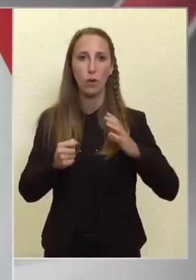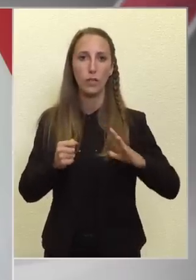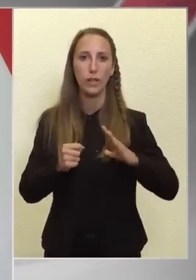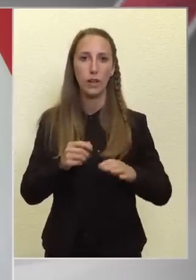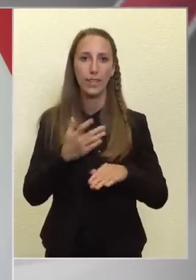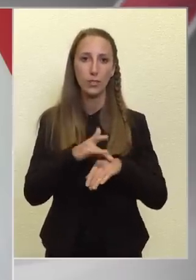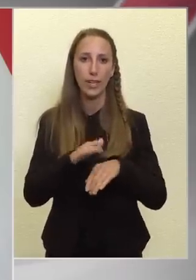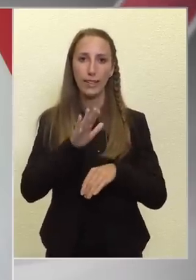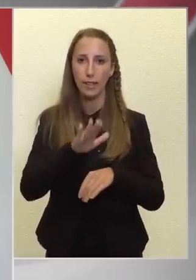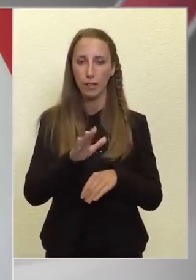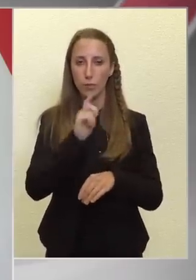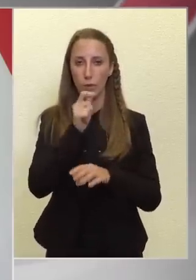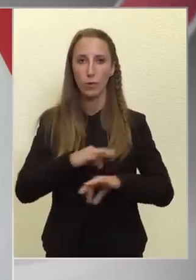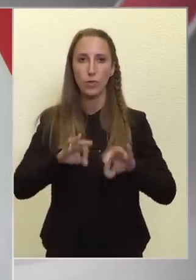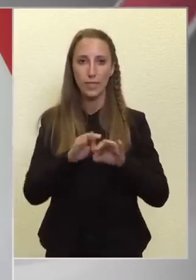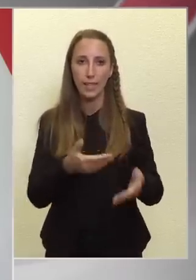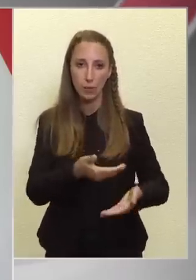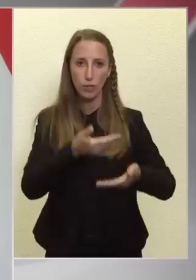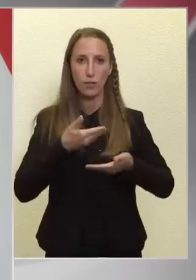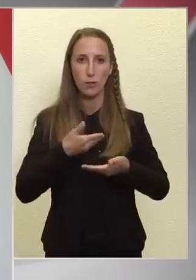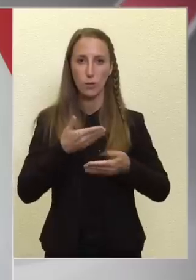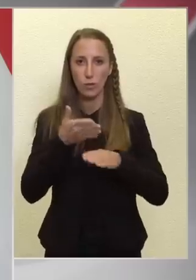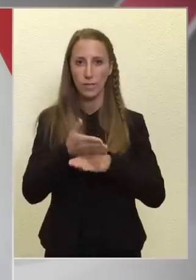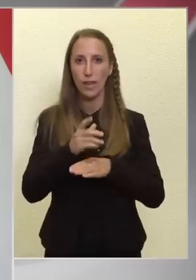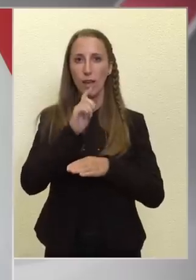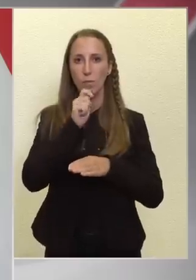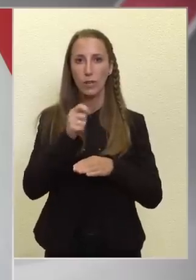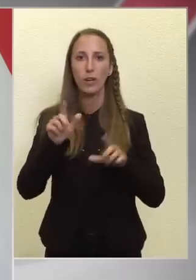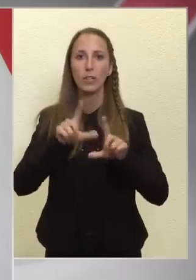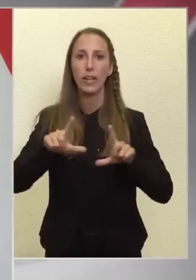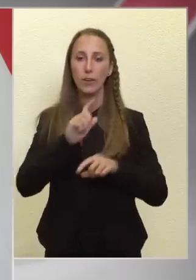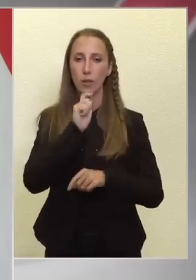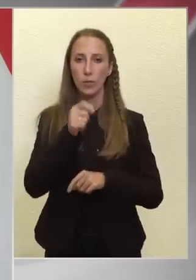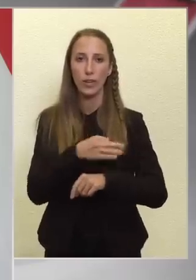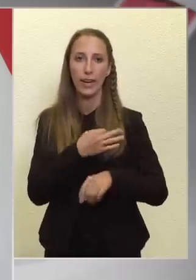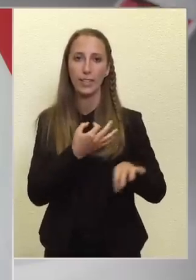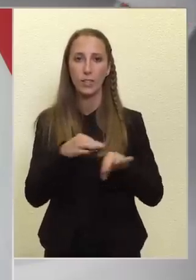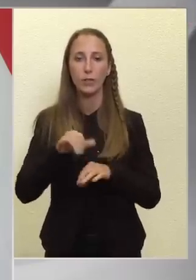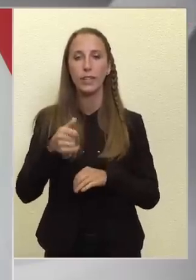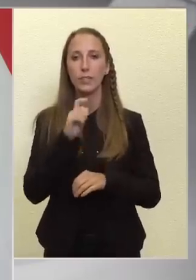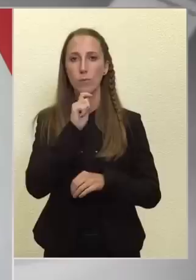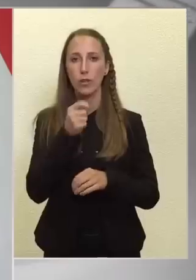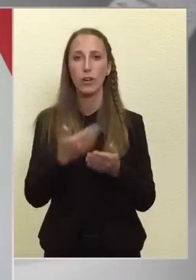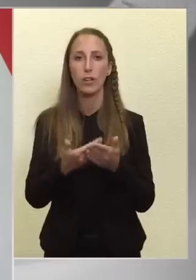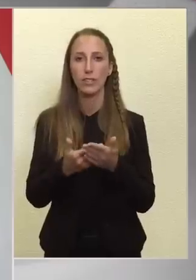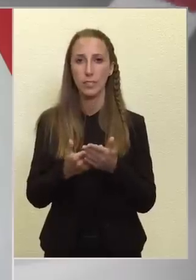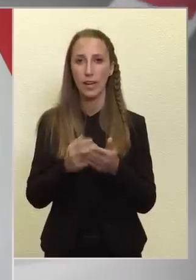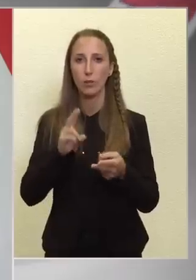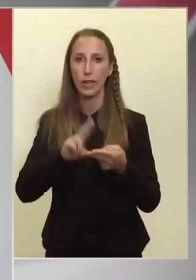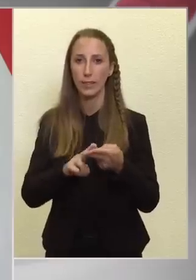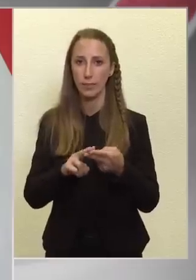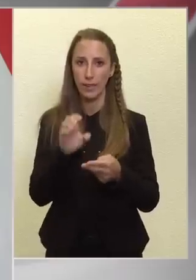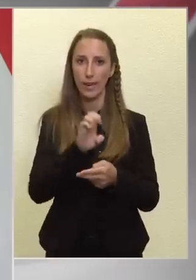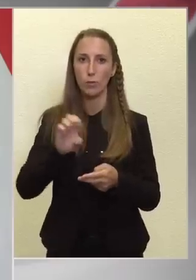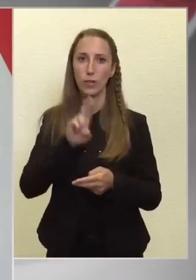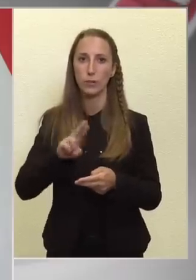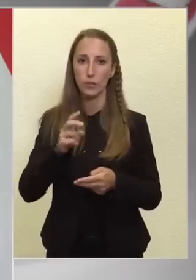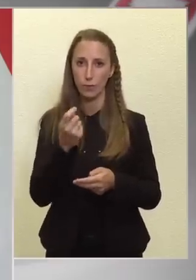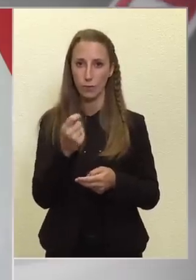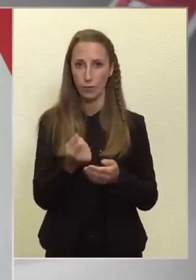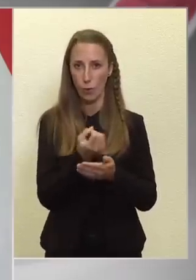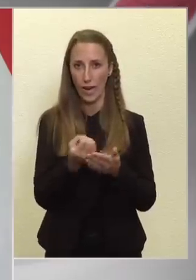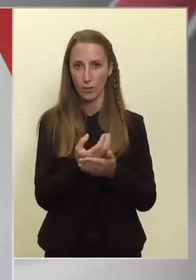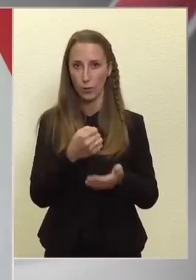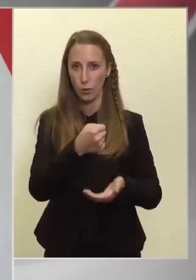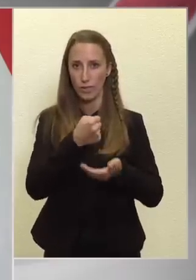hogy Magyarország ne juthasson hozzá a magyar tanárokat, a magyar egészségügyet és a magyar gazdaságot megillető európai műsor forrásokhoz. Így kell